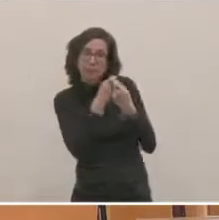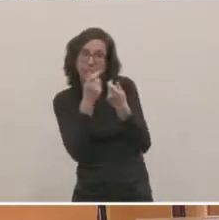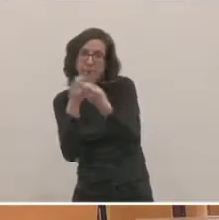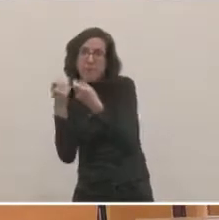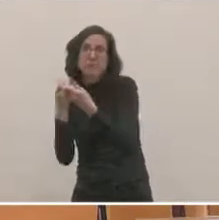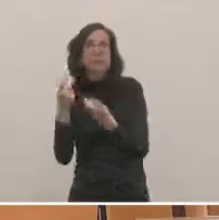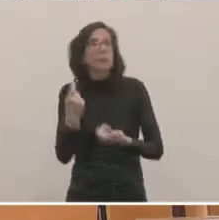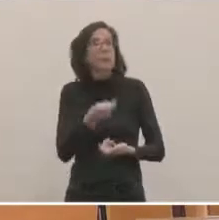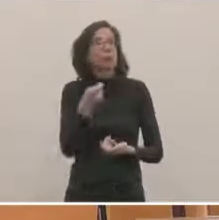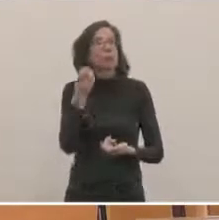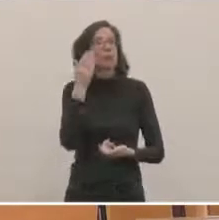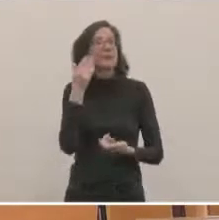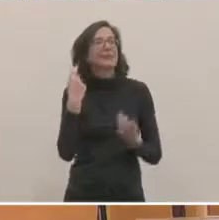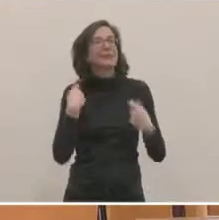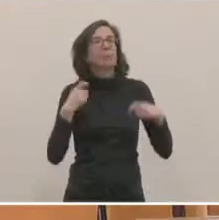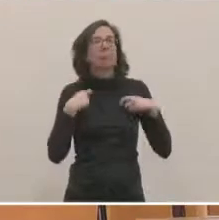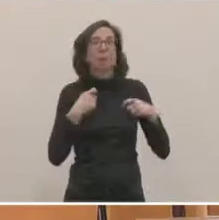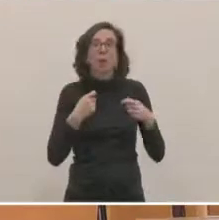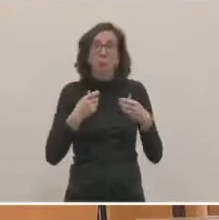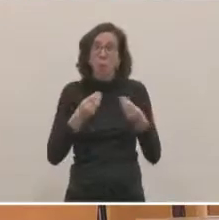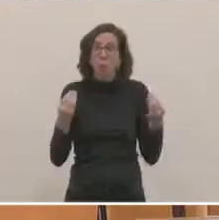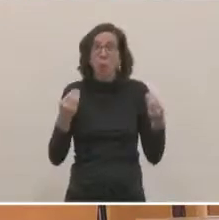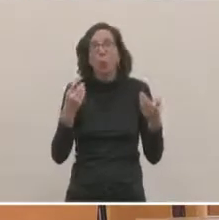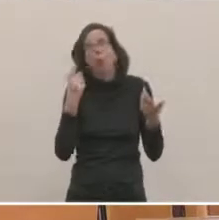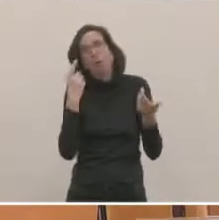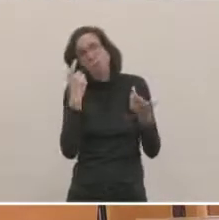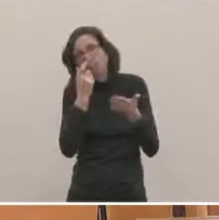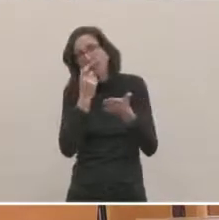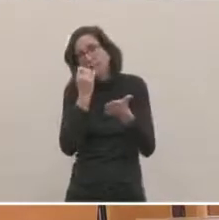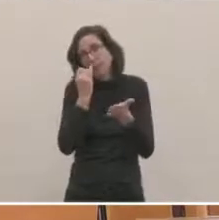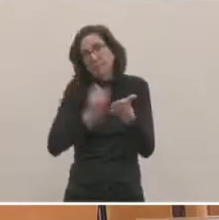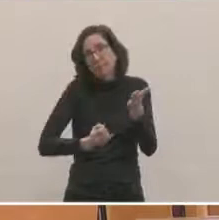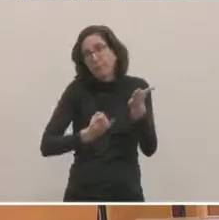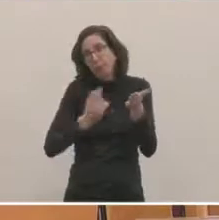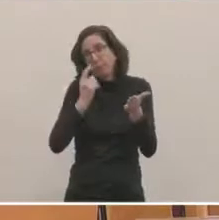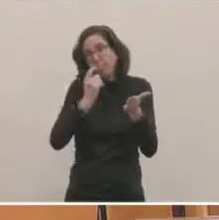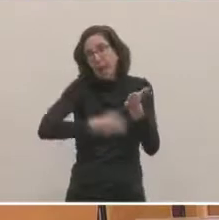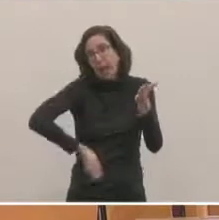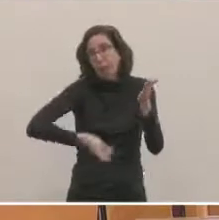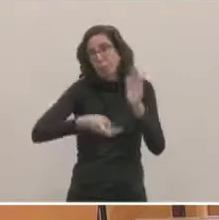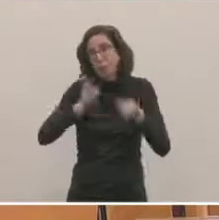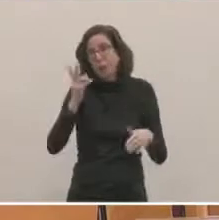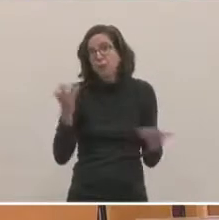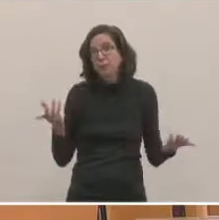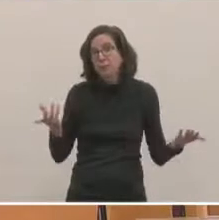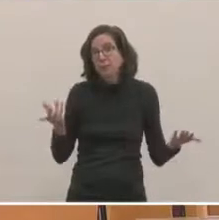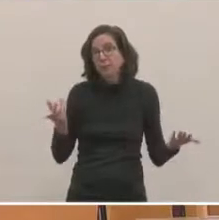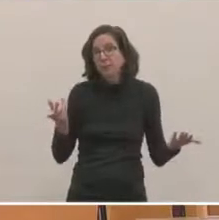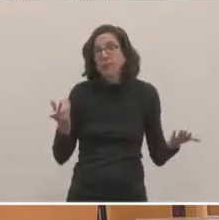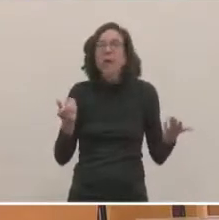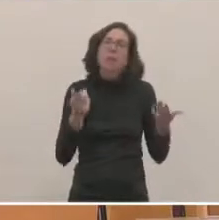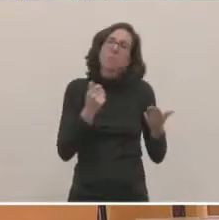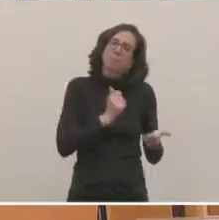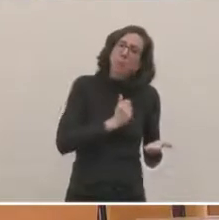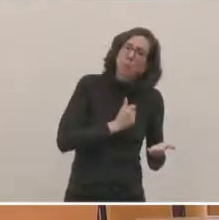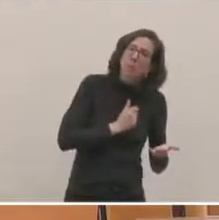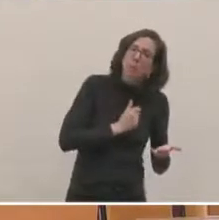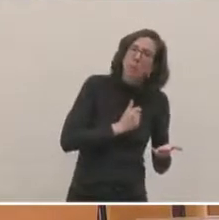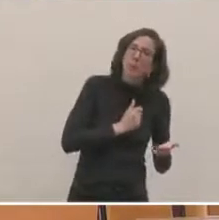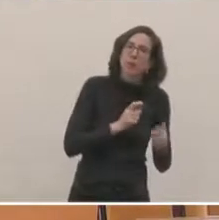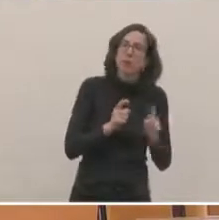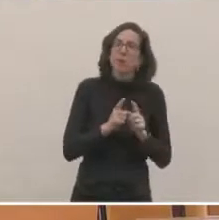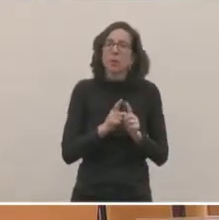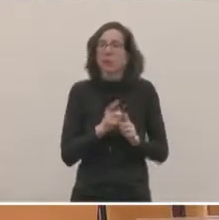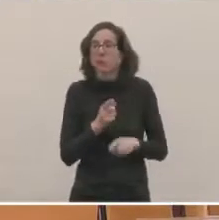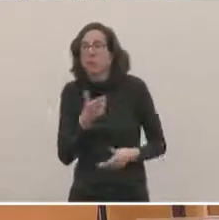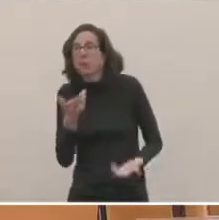usages dispendieux de l'eau. Cela concerne naturellement les particuliers, mais ne l'oublions pas. Dans ma commune, le plus gros